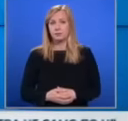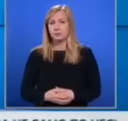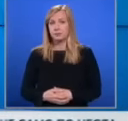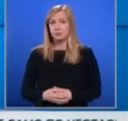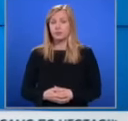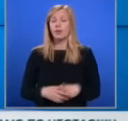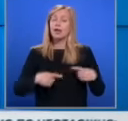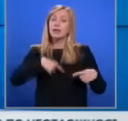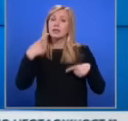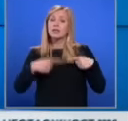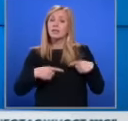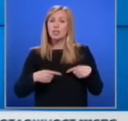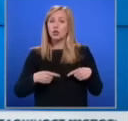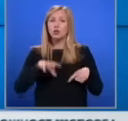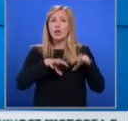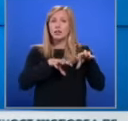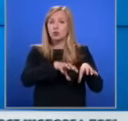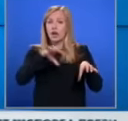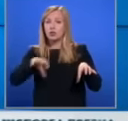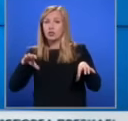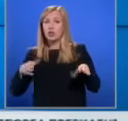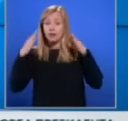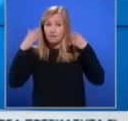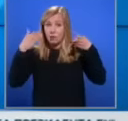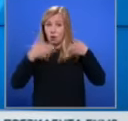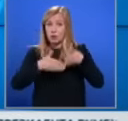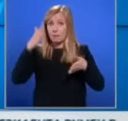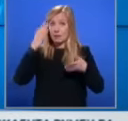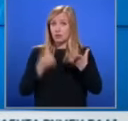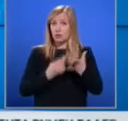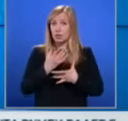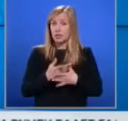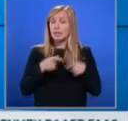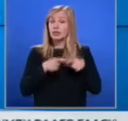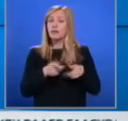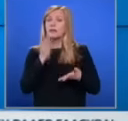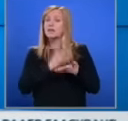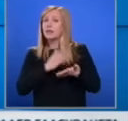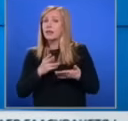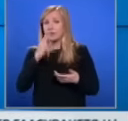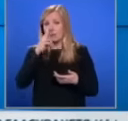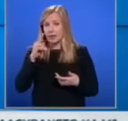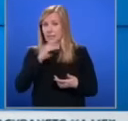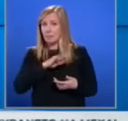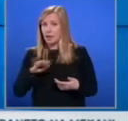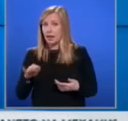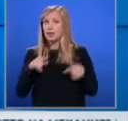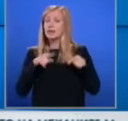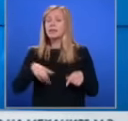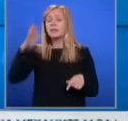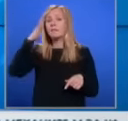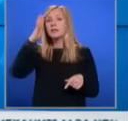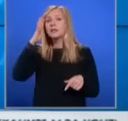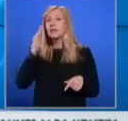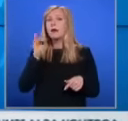Развитието на индустриалните зони е фокусът на Министерството на инновациите и за това са заделени 20 милиарда. Днес министр Александър